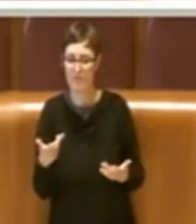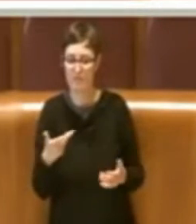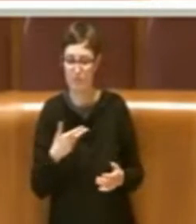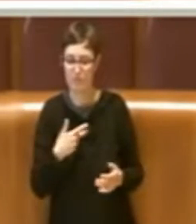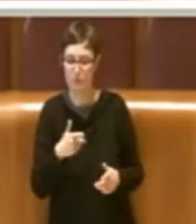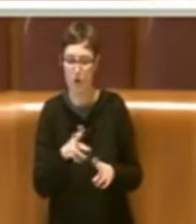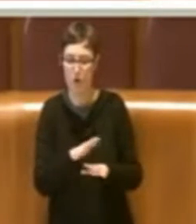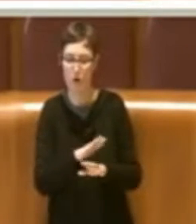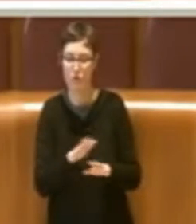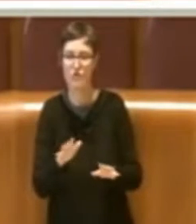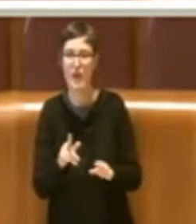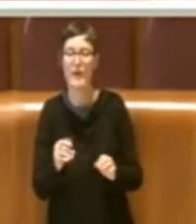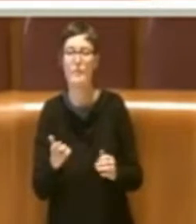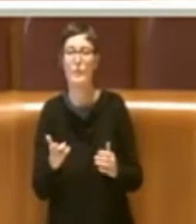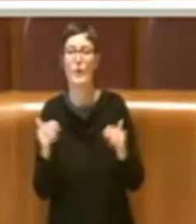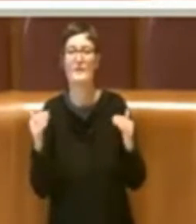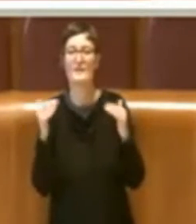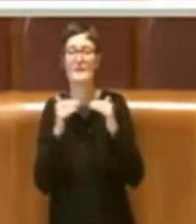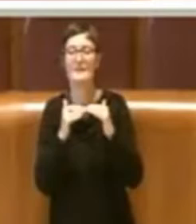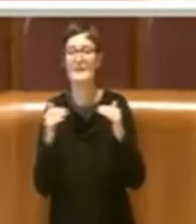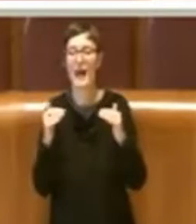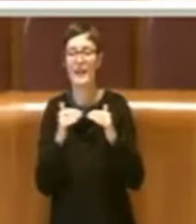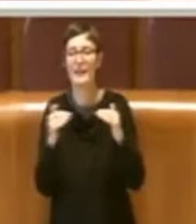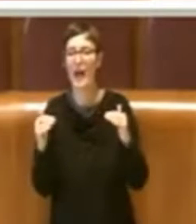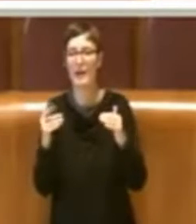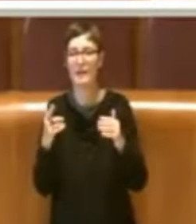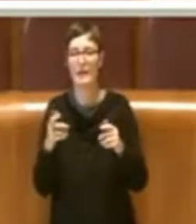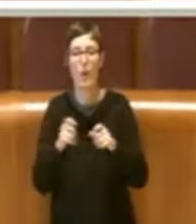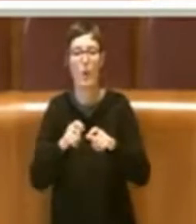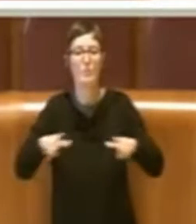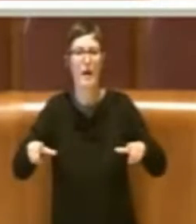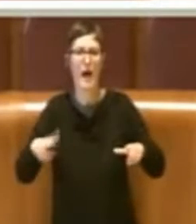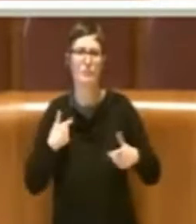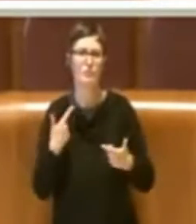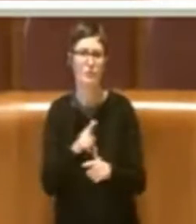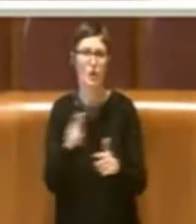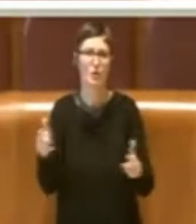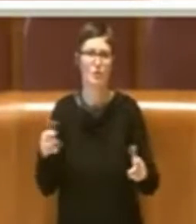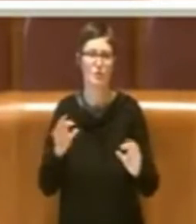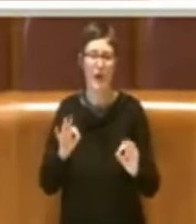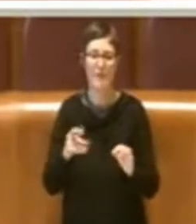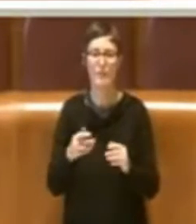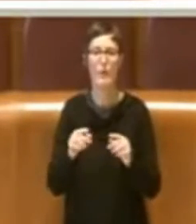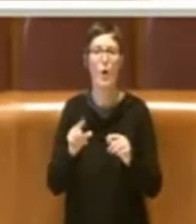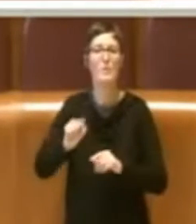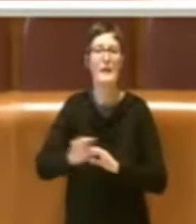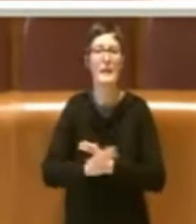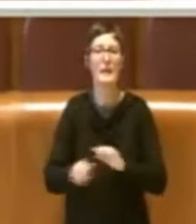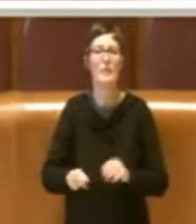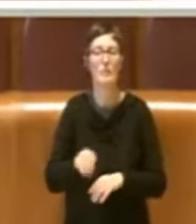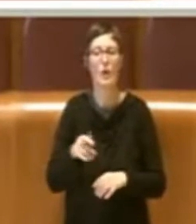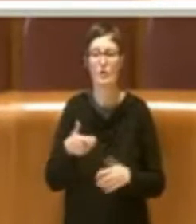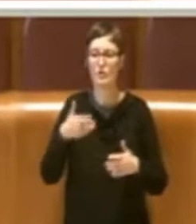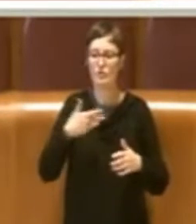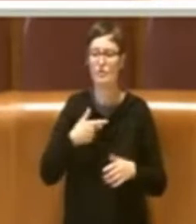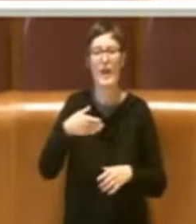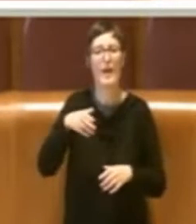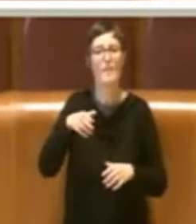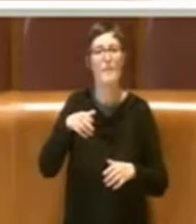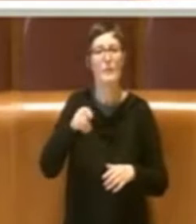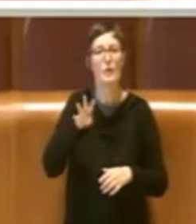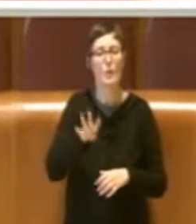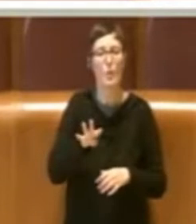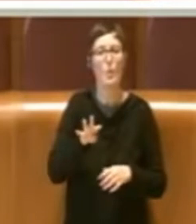minimo, la metà degli standi urbanistici, cioè i 4 metri cubi, ci sono meno di 4 metri cubi di